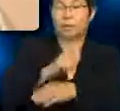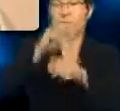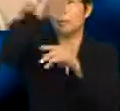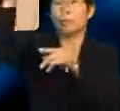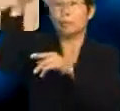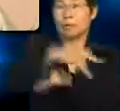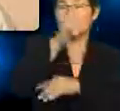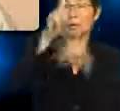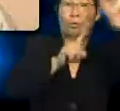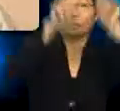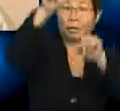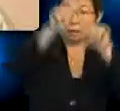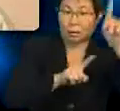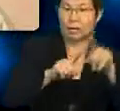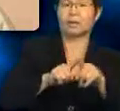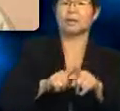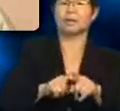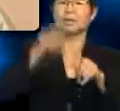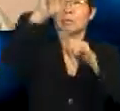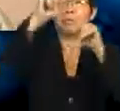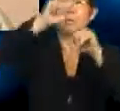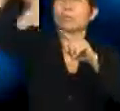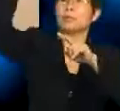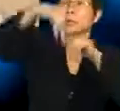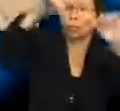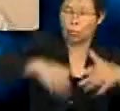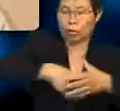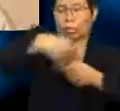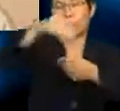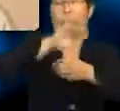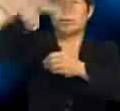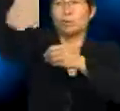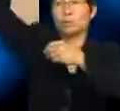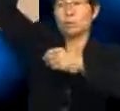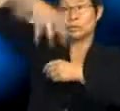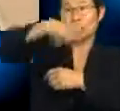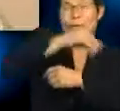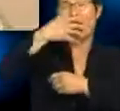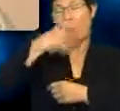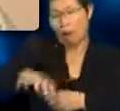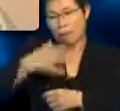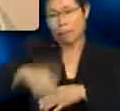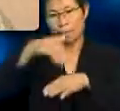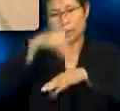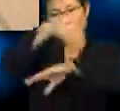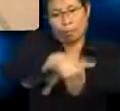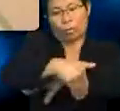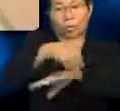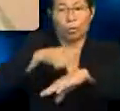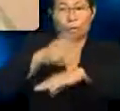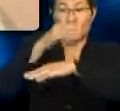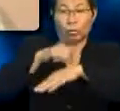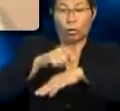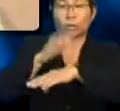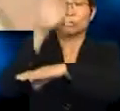ialah sebuah bintang, maka ia boleh mengeluarkan cahaya dan haba. Pada waktu siang, kita